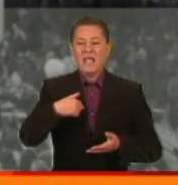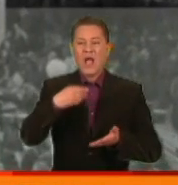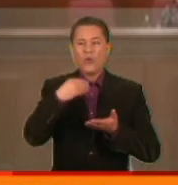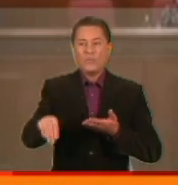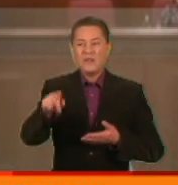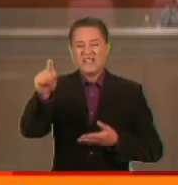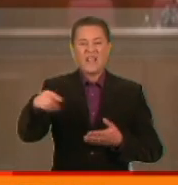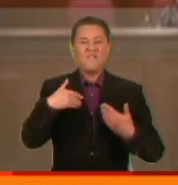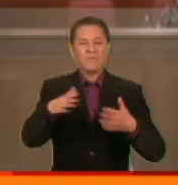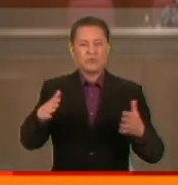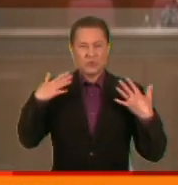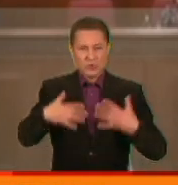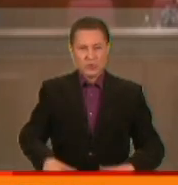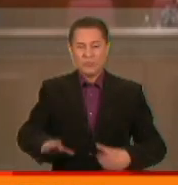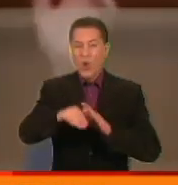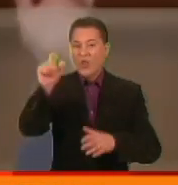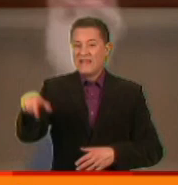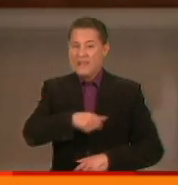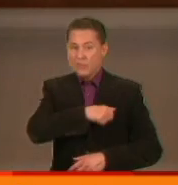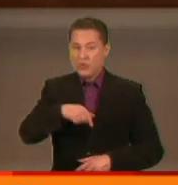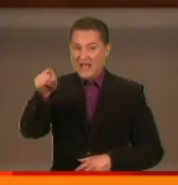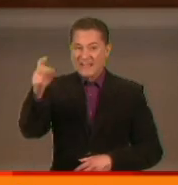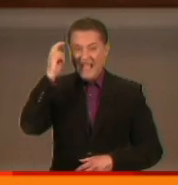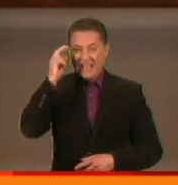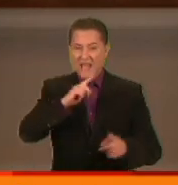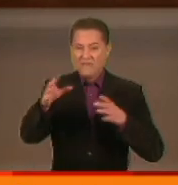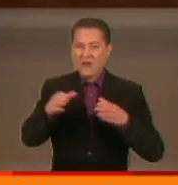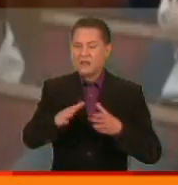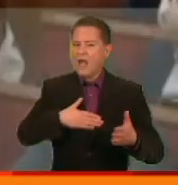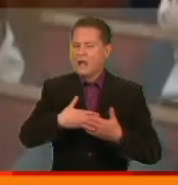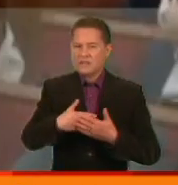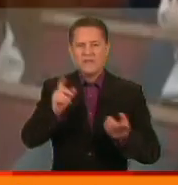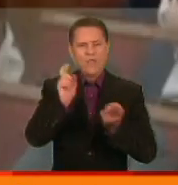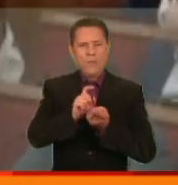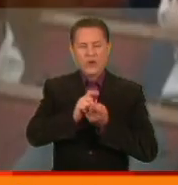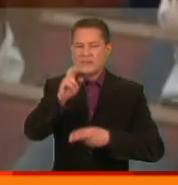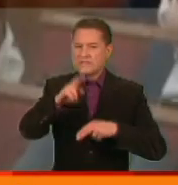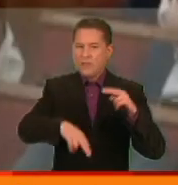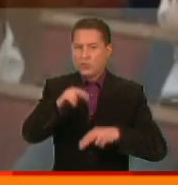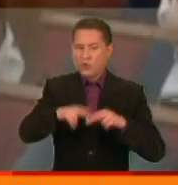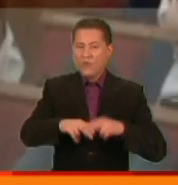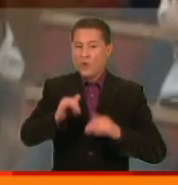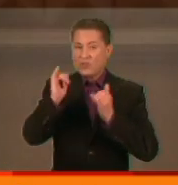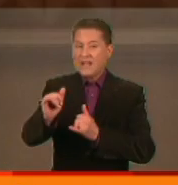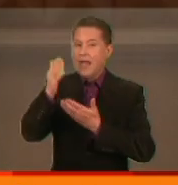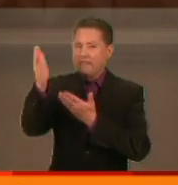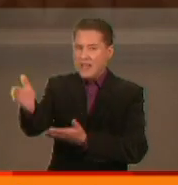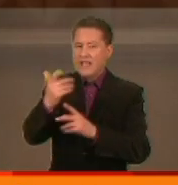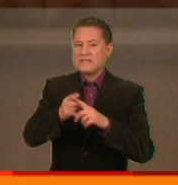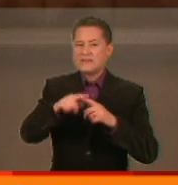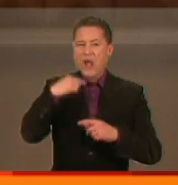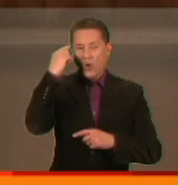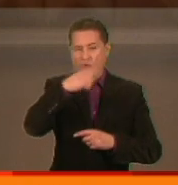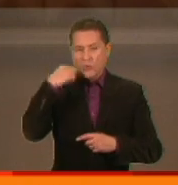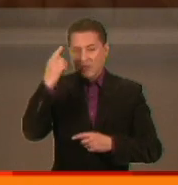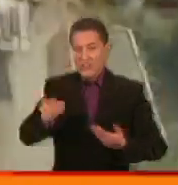сукню. Депутатка Київради Ольга Балицька вже півроку активно бореться із забудовою сінного базару. Для неї це особисто, бо виросла